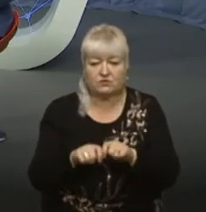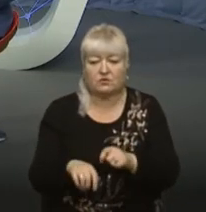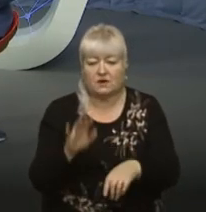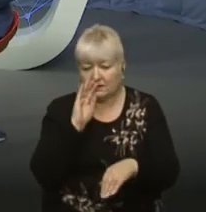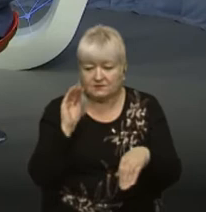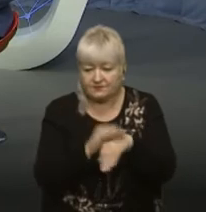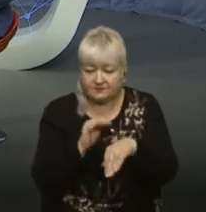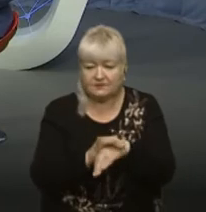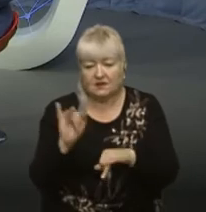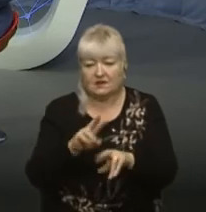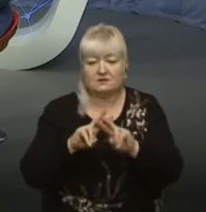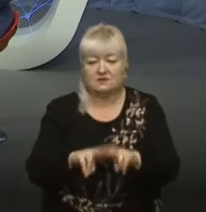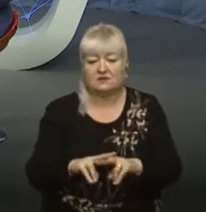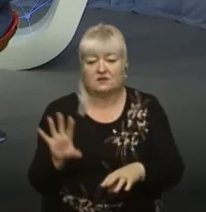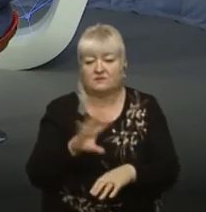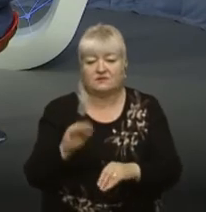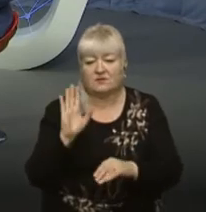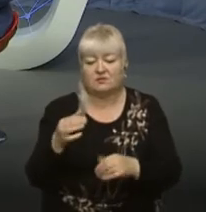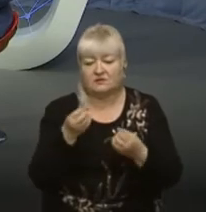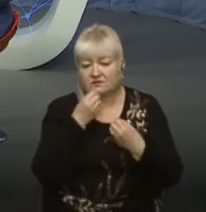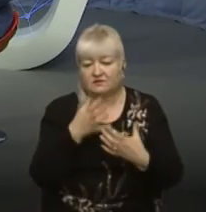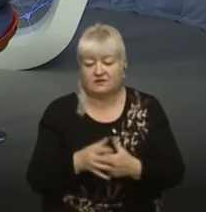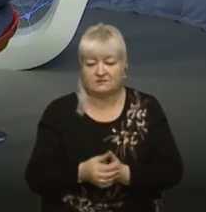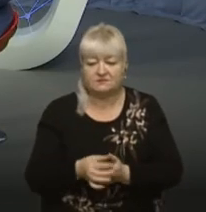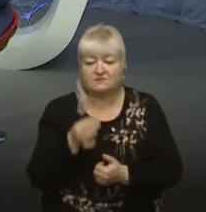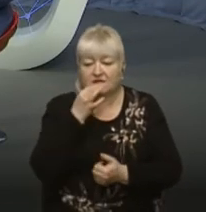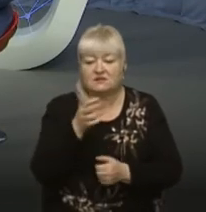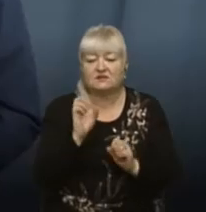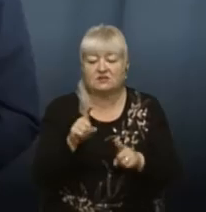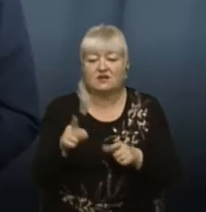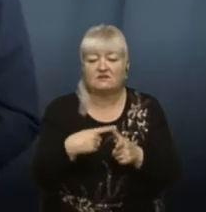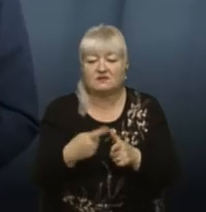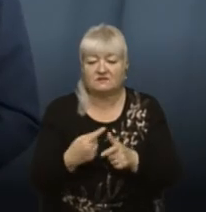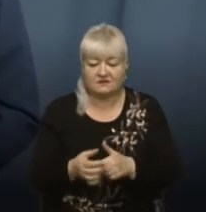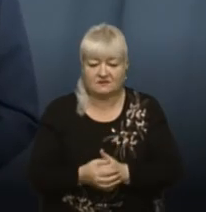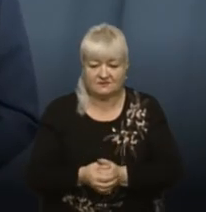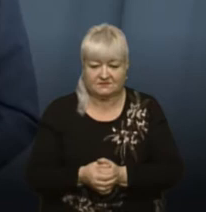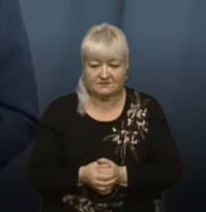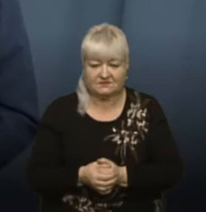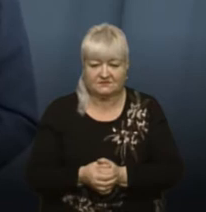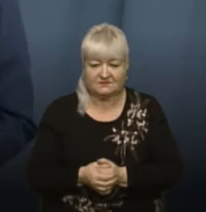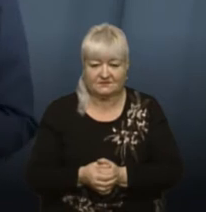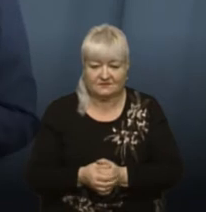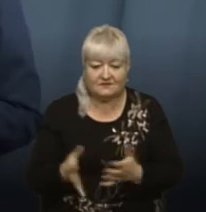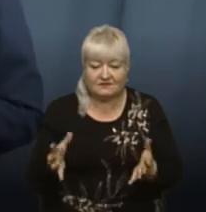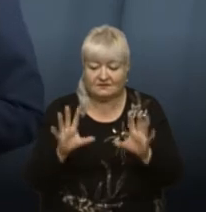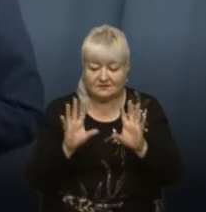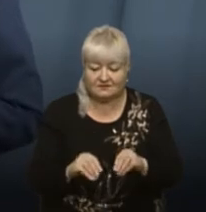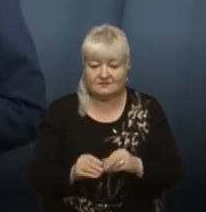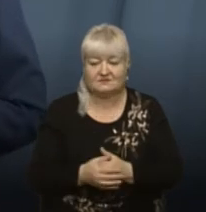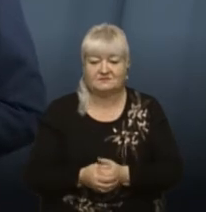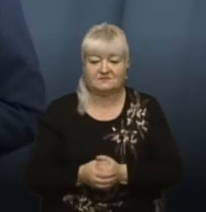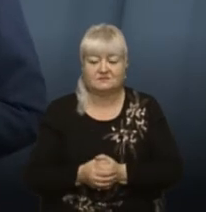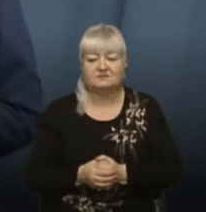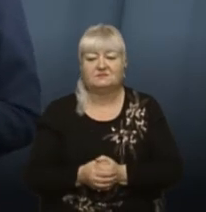І буде чисті спорти, і всі будуть живі, здорові. Скажіть, будь ласка, як вас звати і про який будинок саме ви говорили? На нас